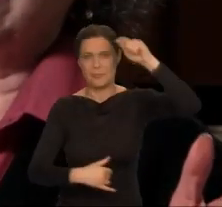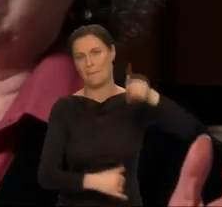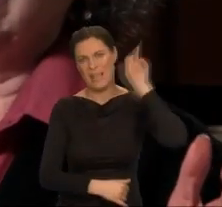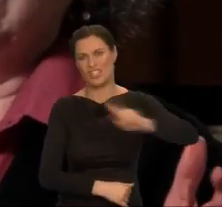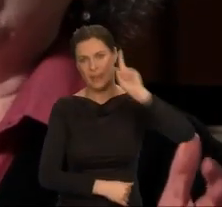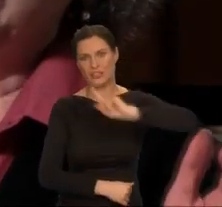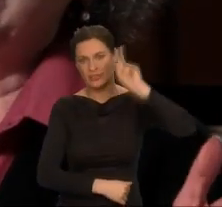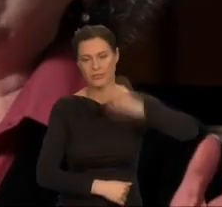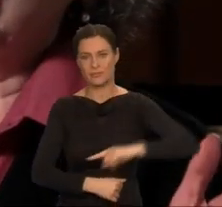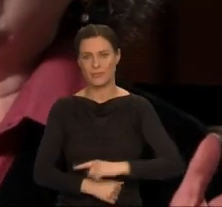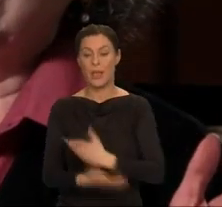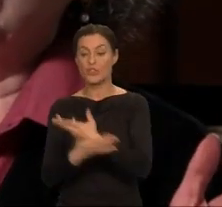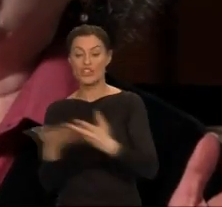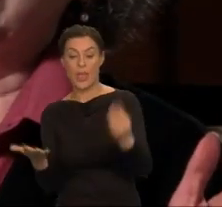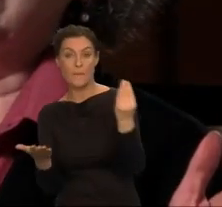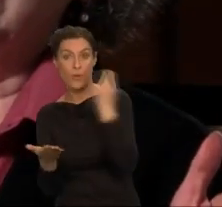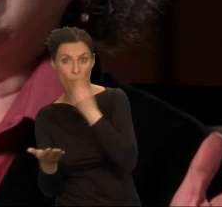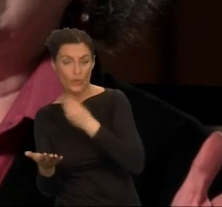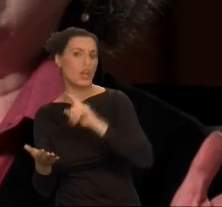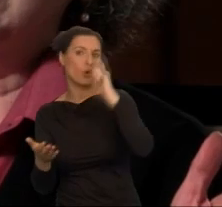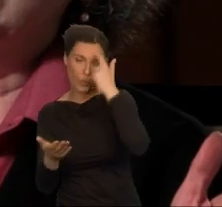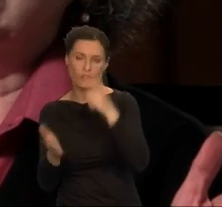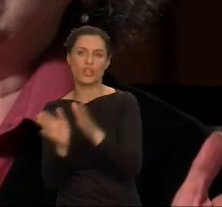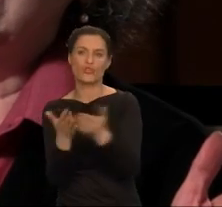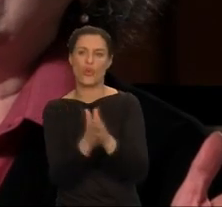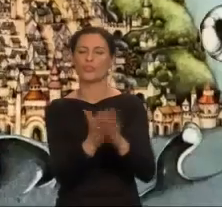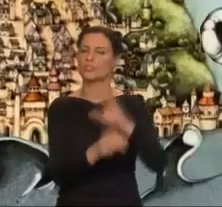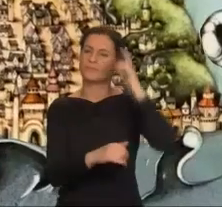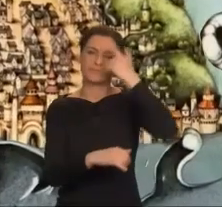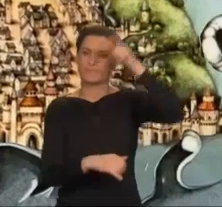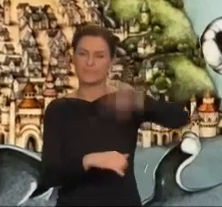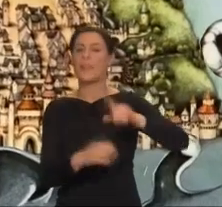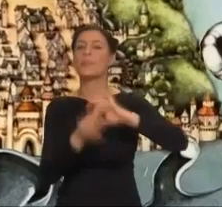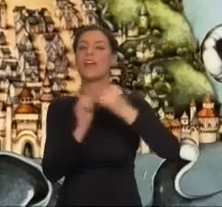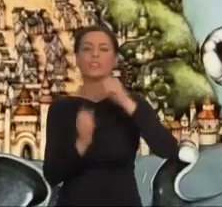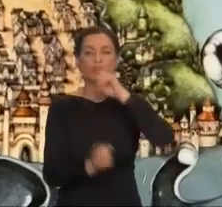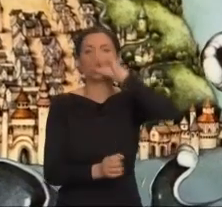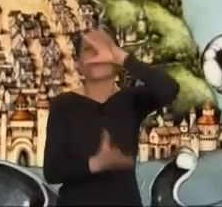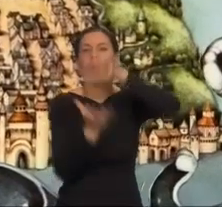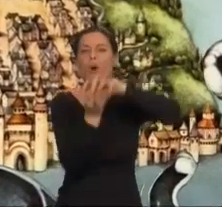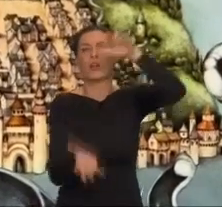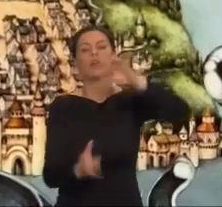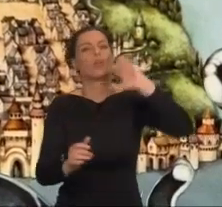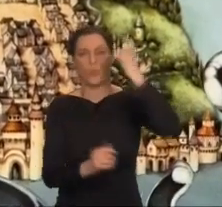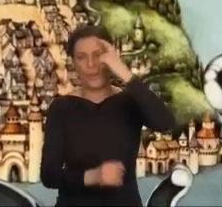Świat ziemiomorza jest zdominowany przez mężczyzn. Nawet smoki są w nim płci męskiej.